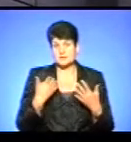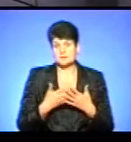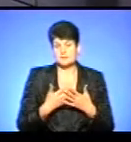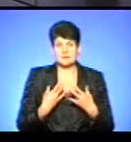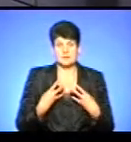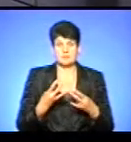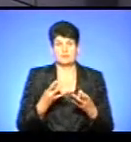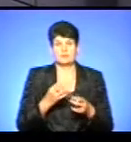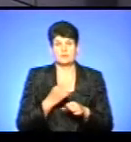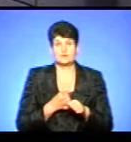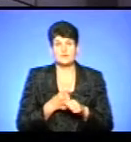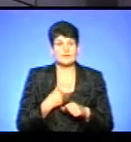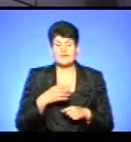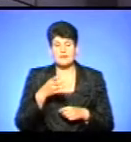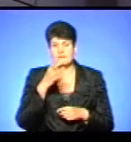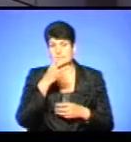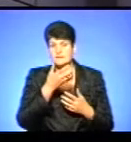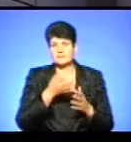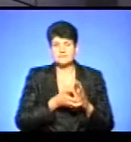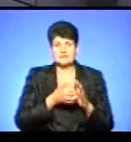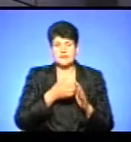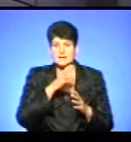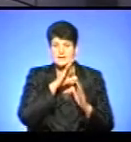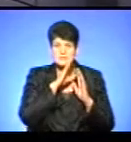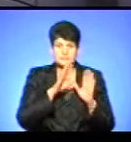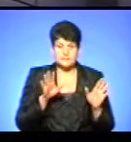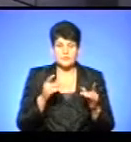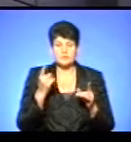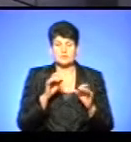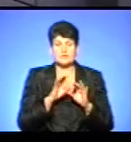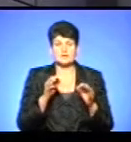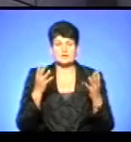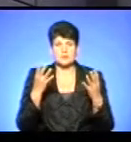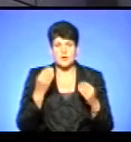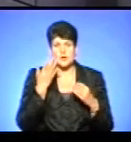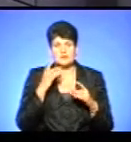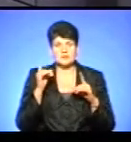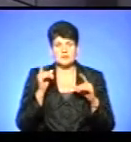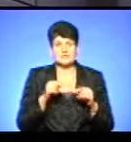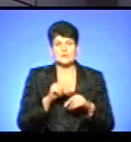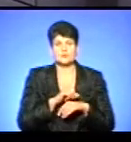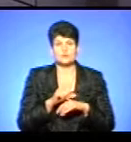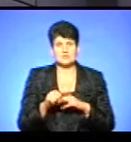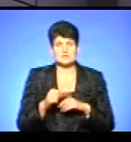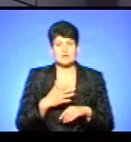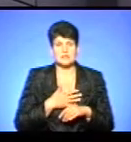треба було працювати. І я не висипався дуже. І одного прекрасного дня, коли ми вже доїжджали до кордону з Канадою,